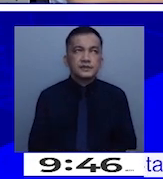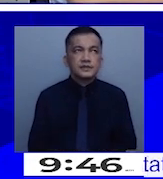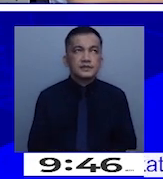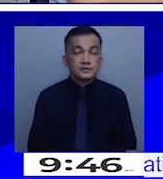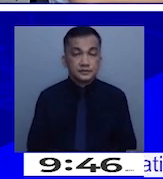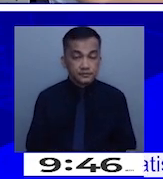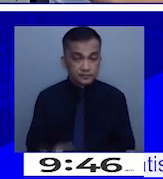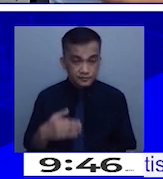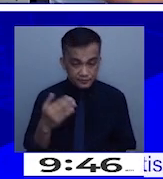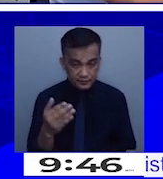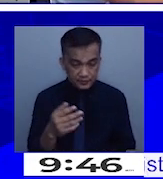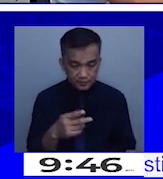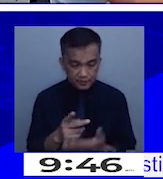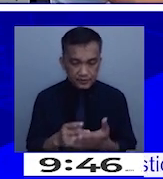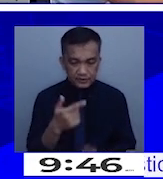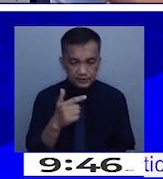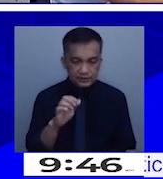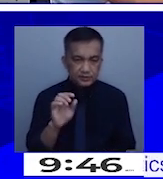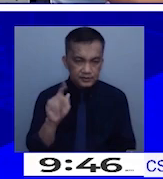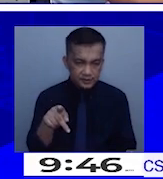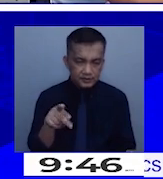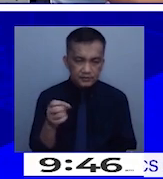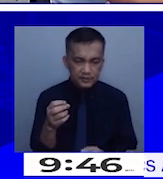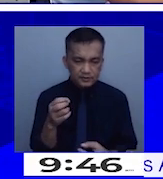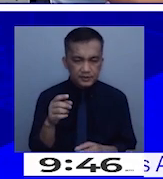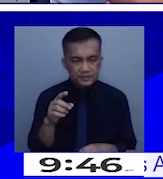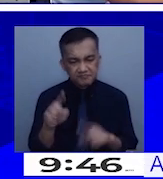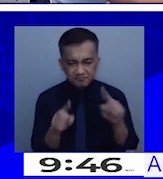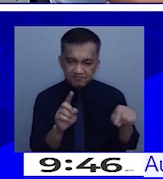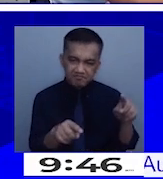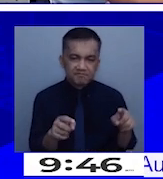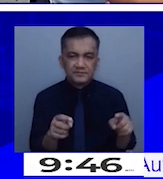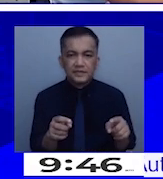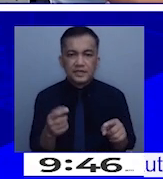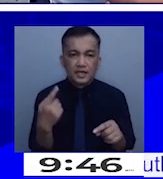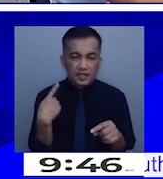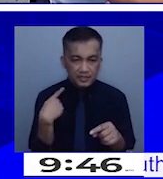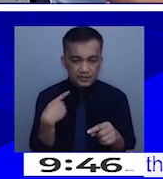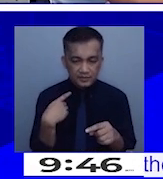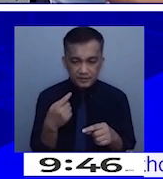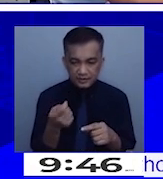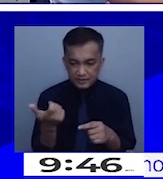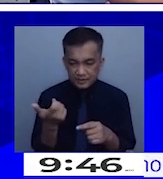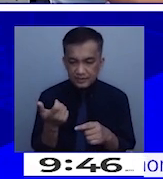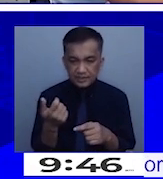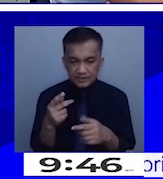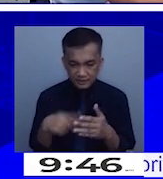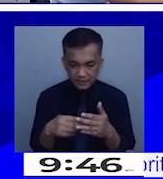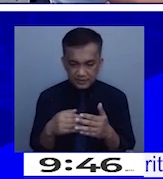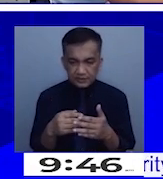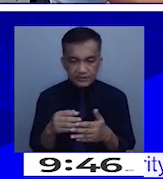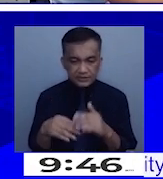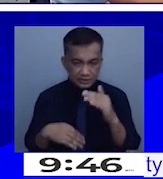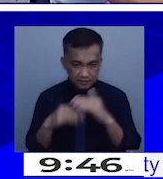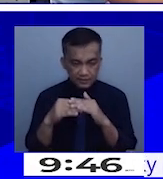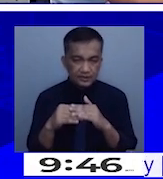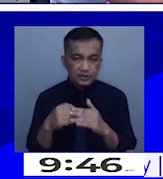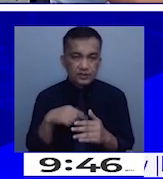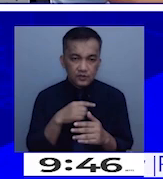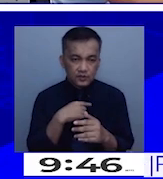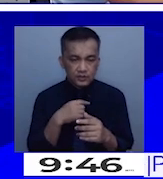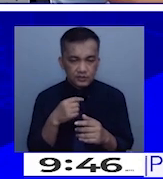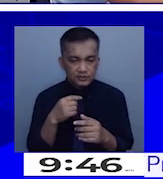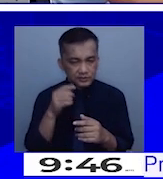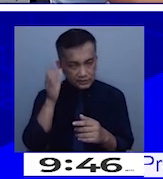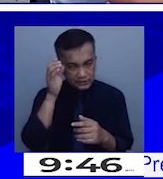part of our GDP. So, maraming dynamics, o. Nagkaroon ng pagtanggal doon sa price cap, and we will also consider